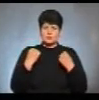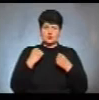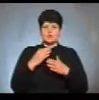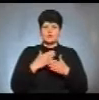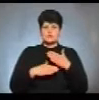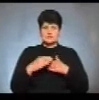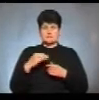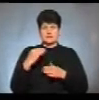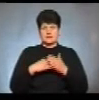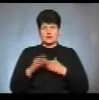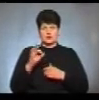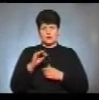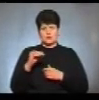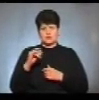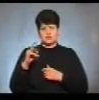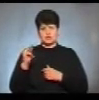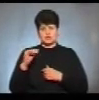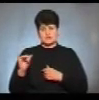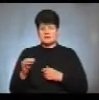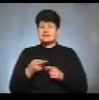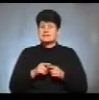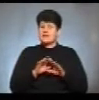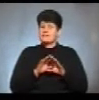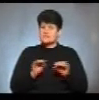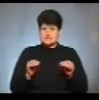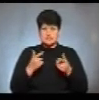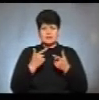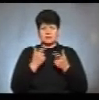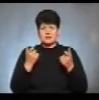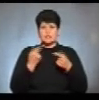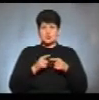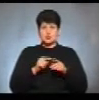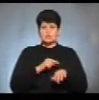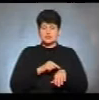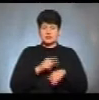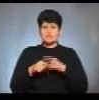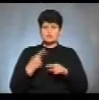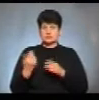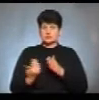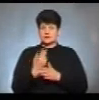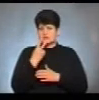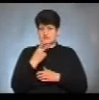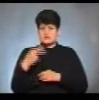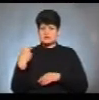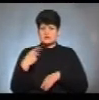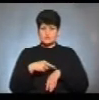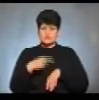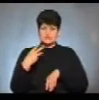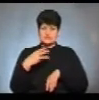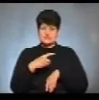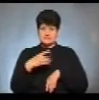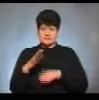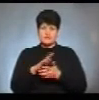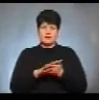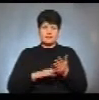Олег Ющишин. Це вся інформація на цю годину. Наступний випуск новин дивіться о 20.30. А